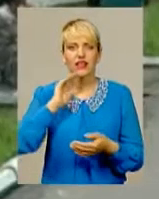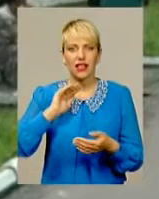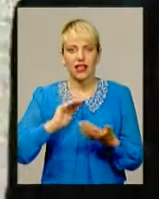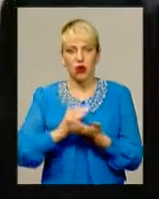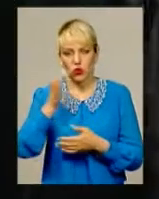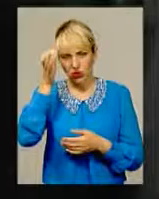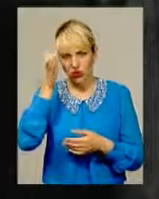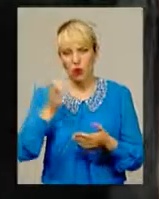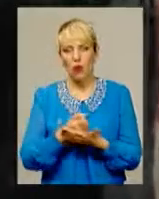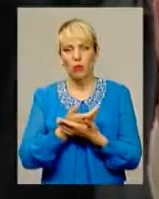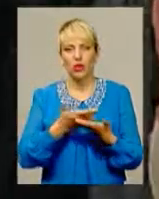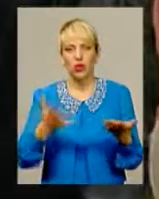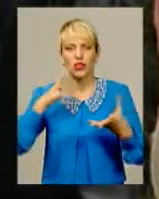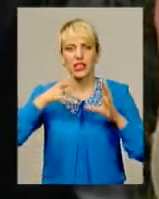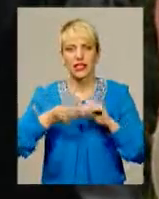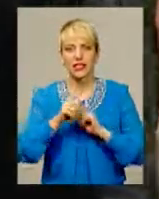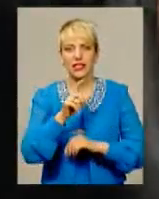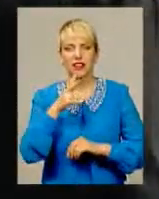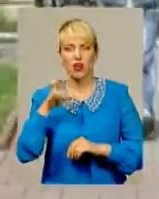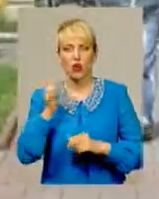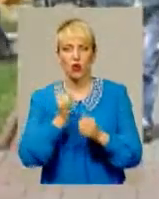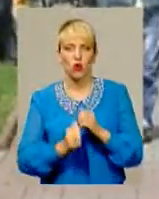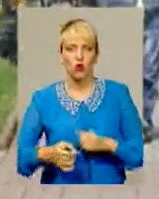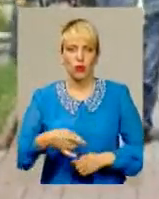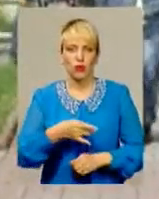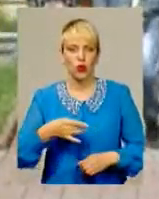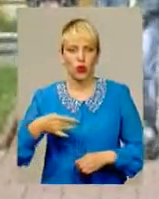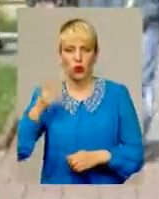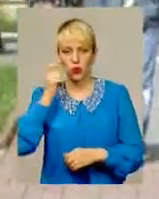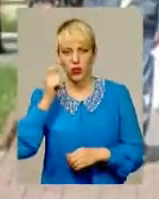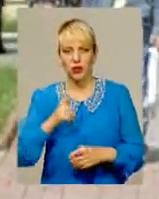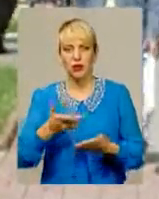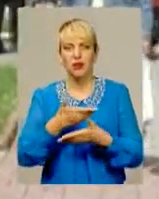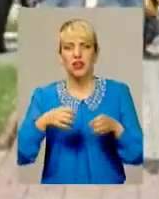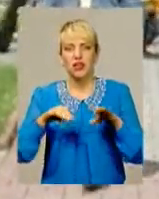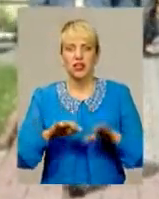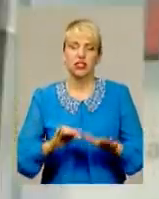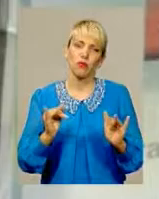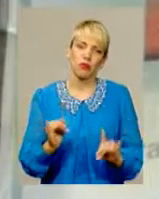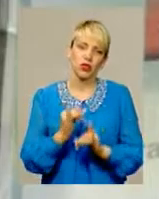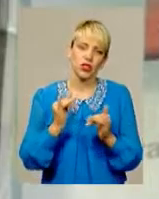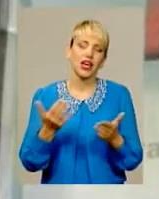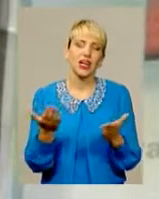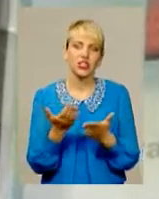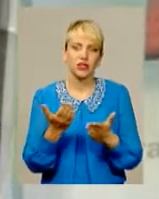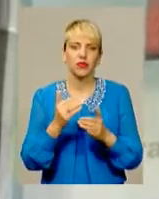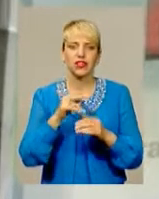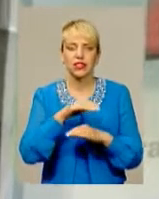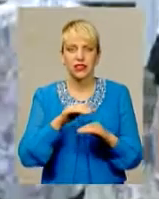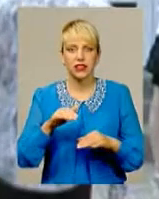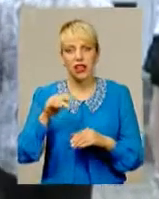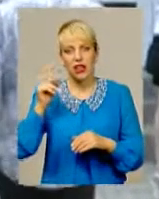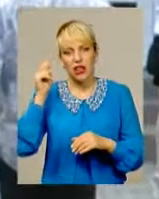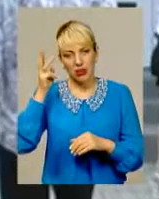нарешті оприлюднив результати ЗНО по кожному регіону України. Ми вирішили поцікавитись, як в школах Хмельниччини